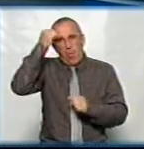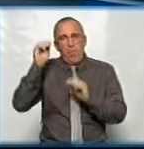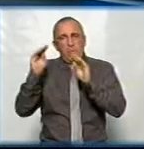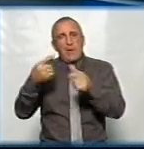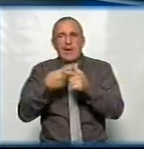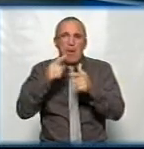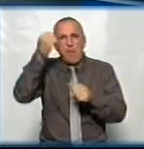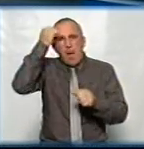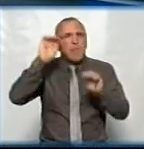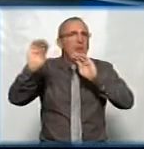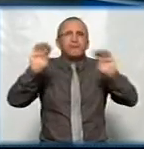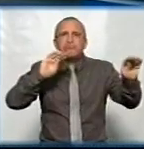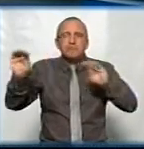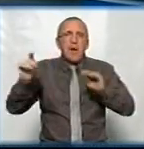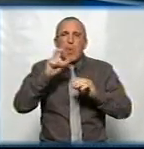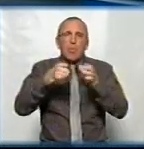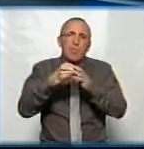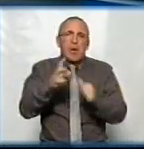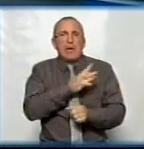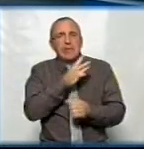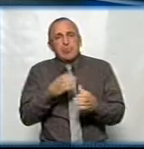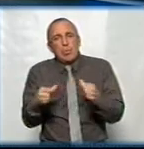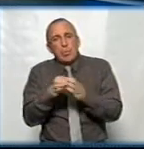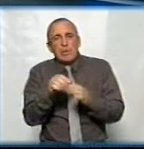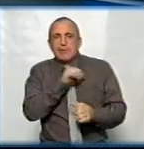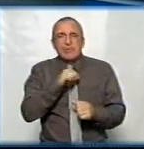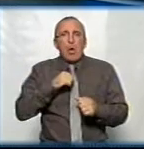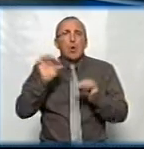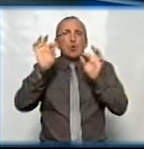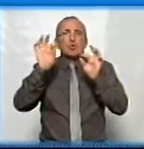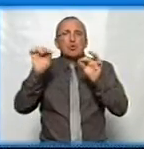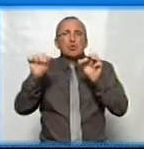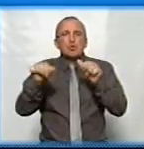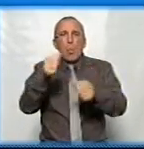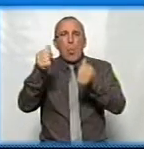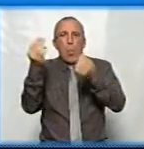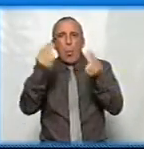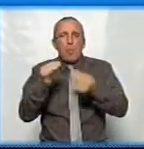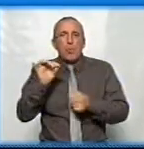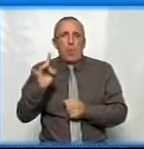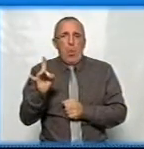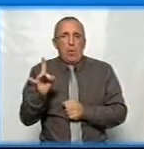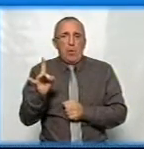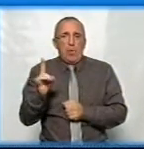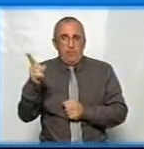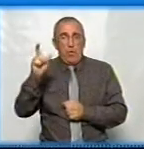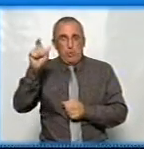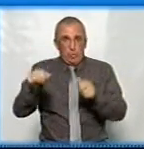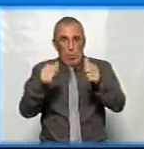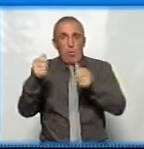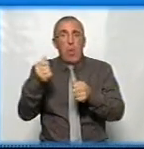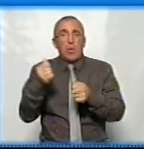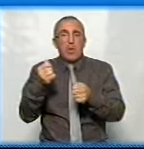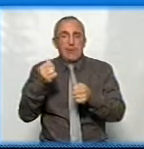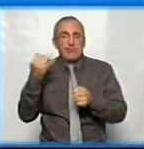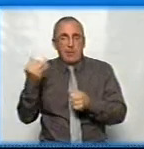чи пам'ятники? Чи принаймні це не громада, а ініціативна група, чи сам скульптор? Хоча, правда, треба розуміти, що скульптор зацікавлений в тому, щоб його